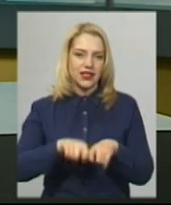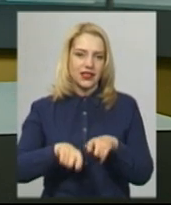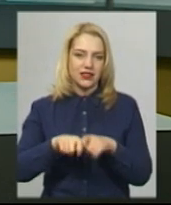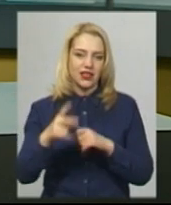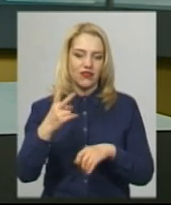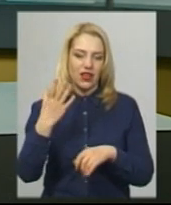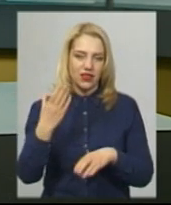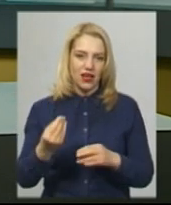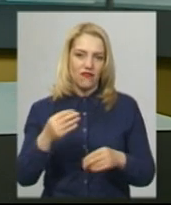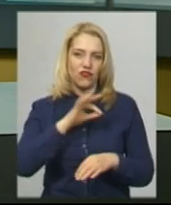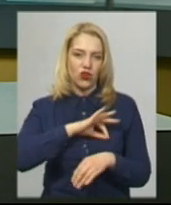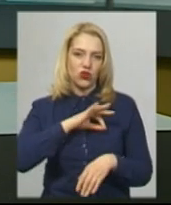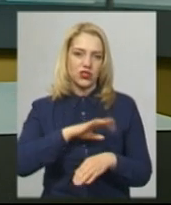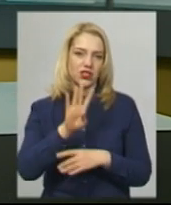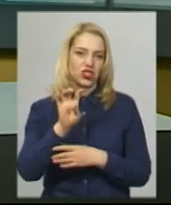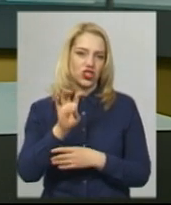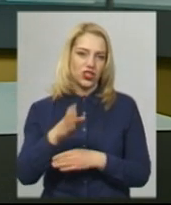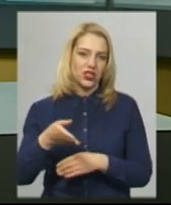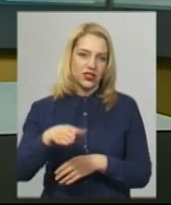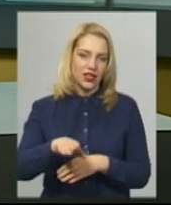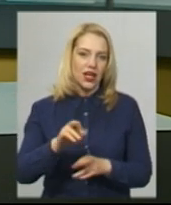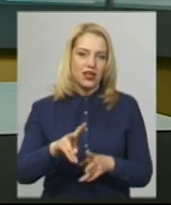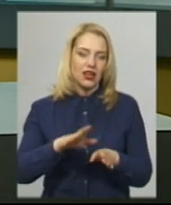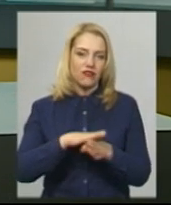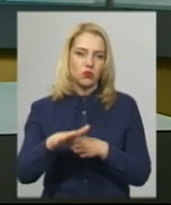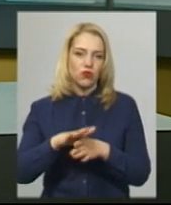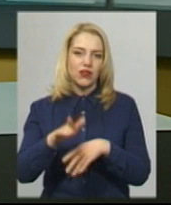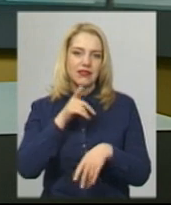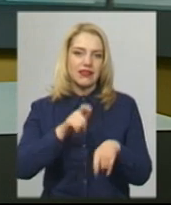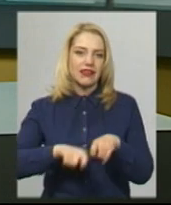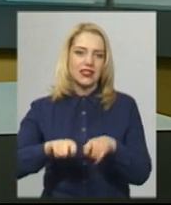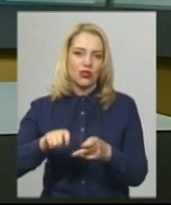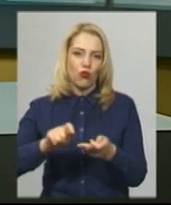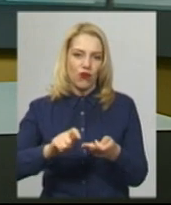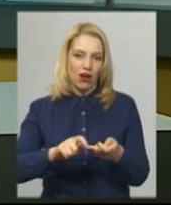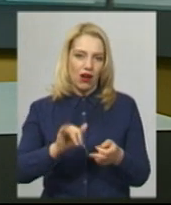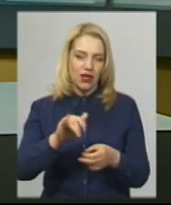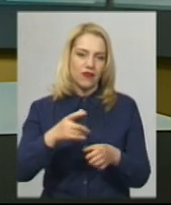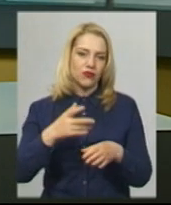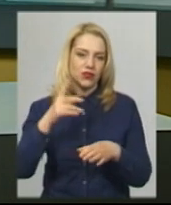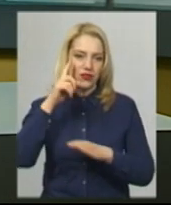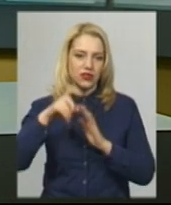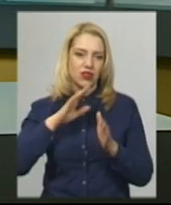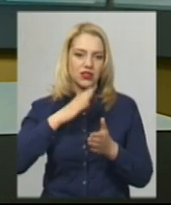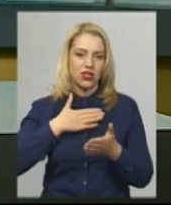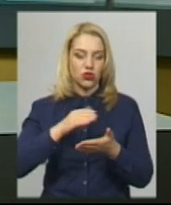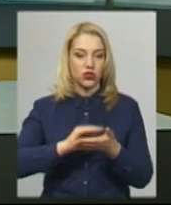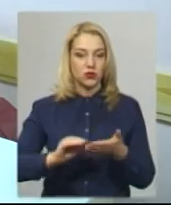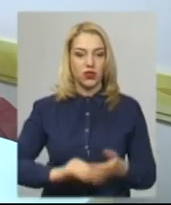використали їх 400. Як відбувається тестування у центрах сімейної медицини, дізнавалась Тетяна Ворожцова.